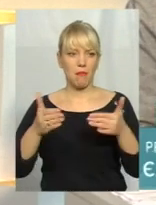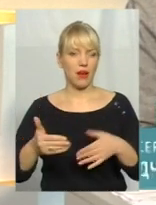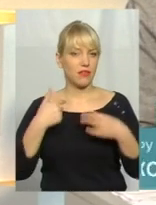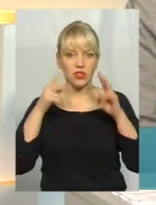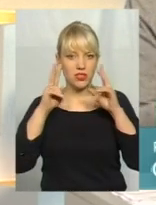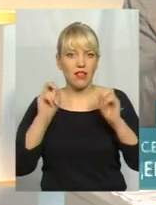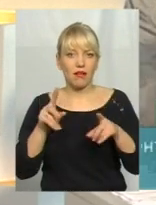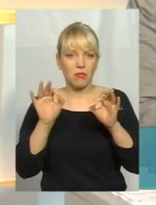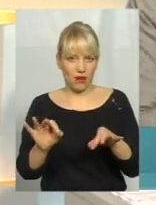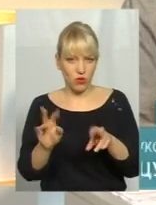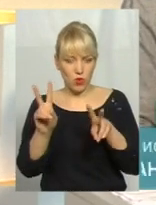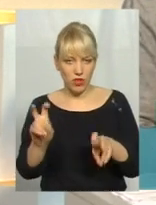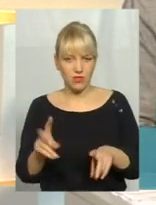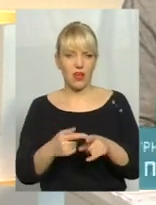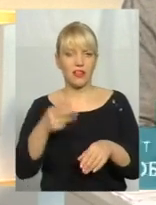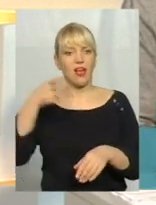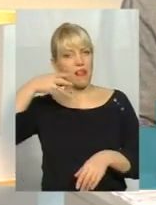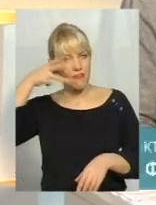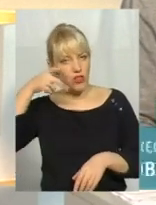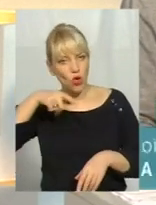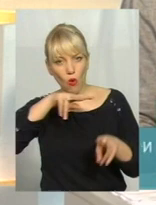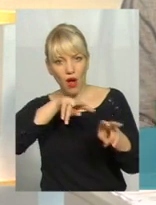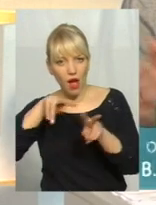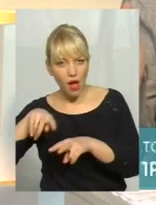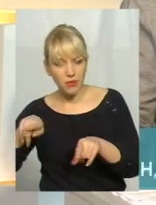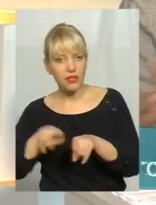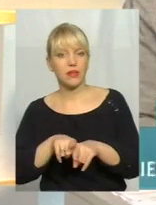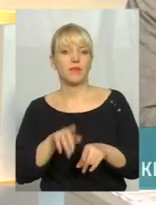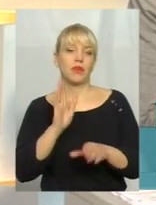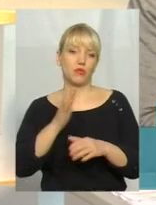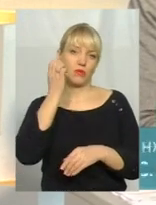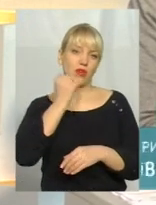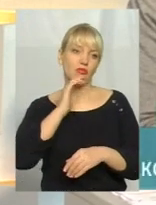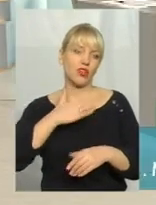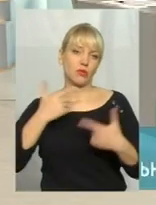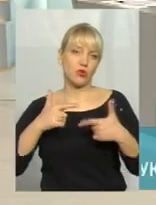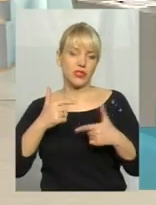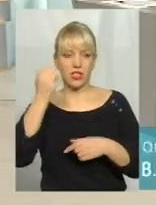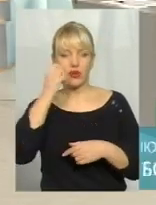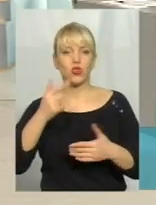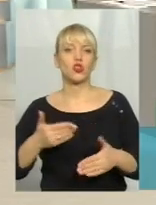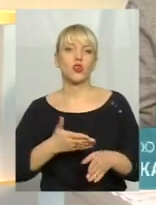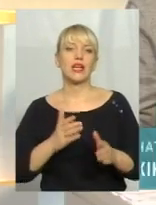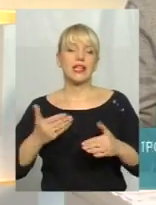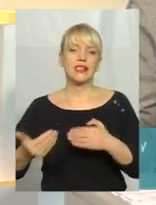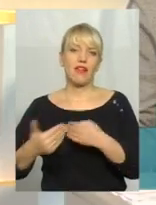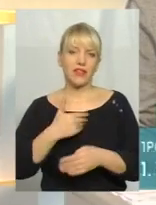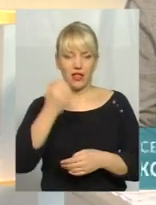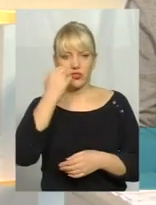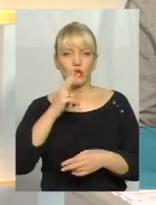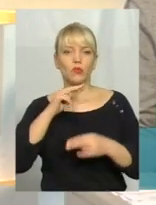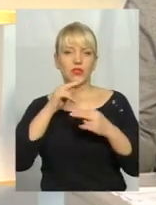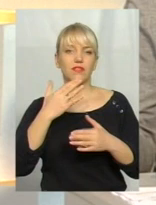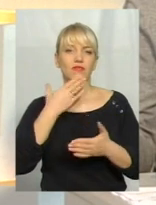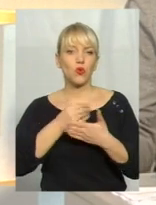знаю, як їх назвати. І про відеокамера навіть. Ну і я буду дякувати нашим осьтям. Дякую, що завітали. Дякую всім, хто приділив